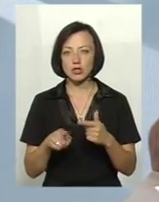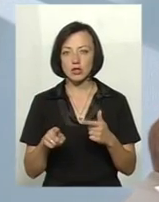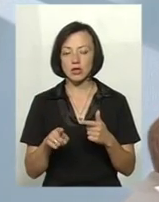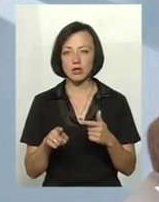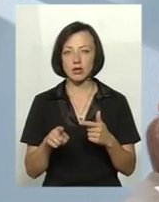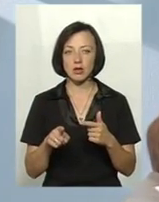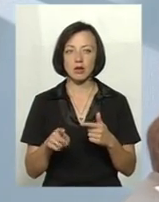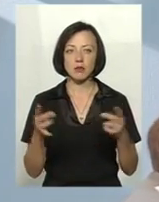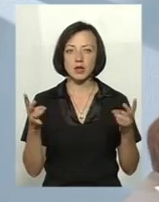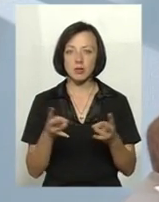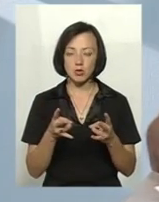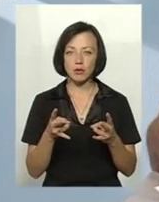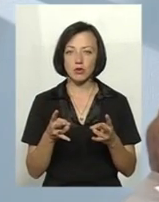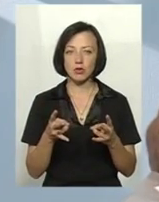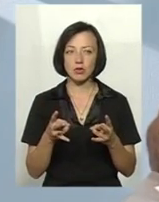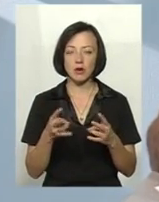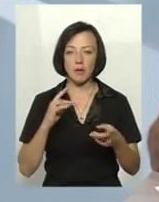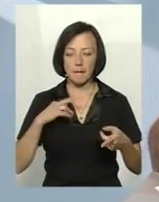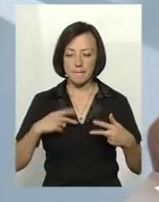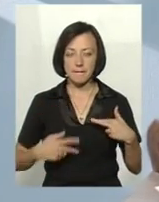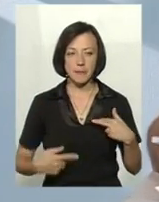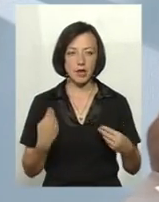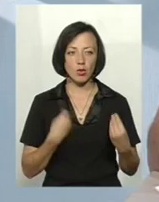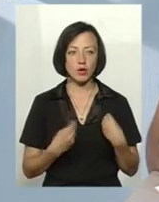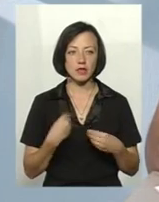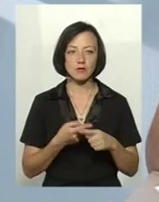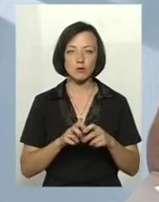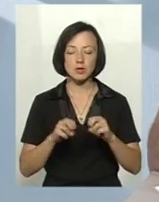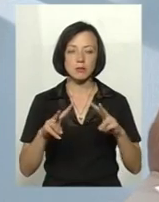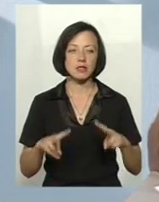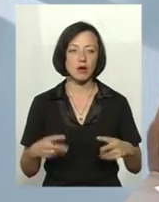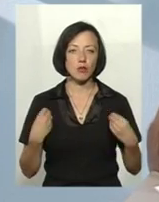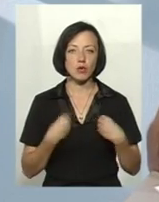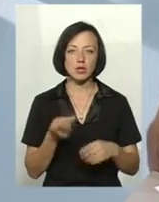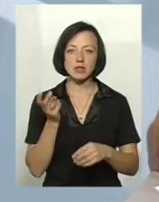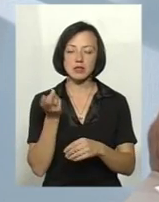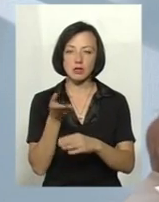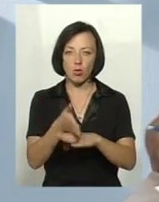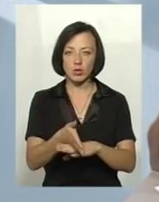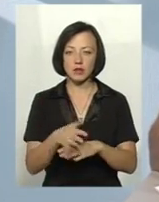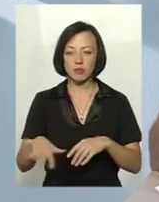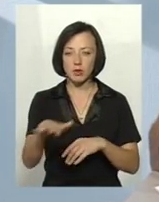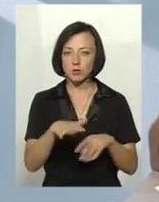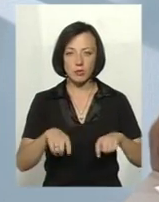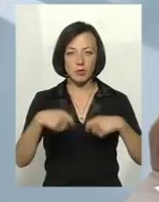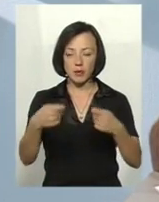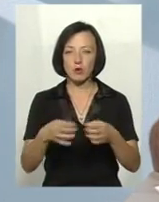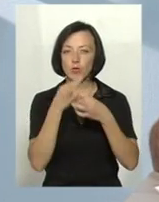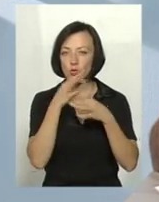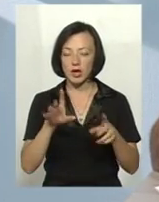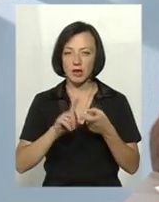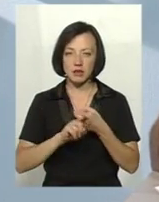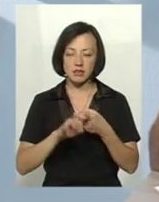ходив, потрібно все-таки піти, переодітися і вже в цьому спеціальному одязі заходити в приміщення, щоб не занести будь-яке